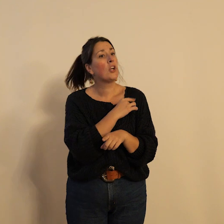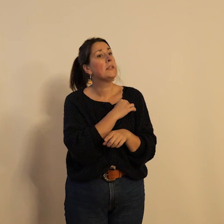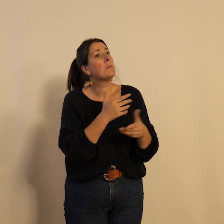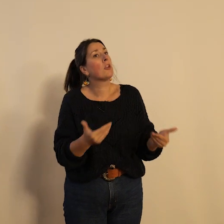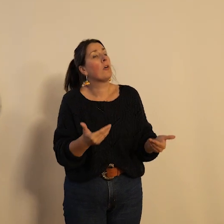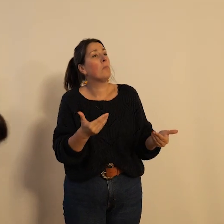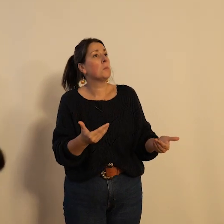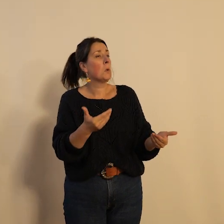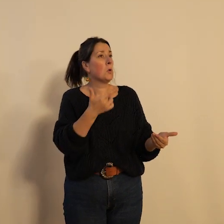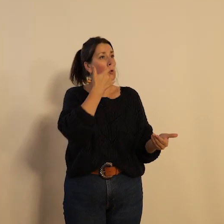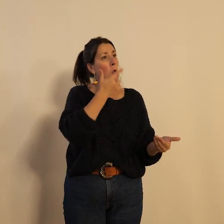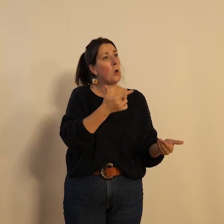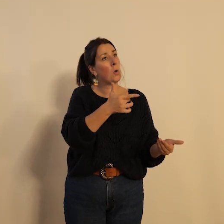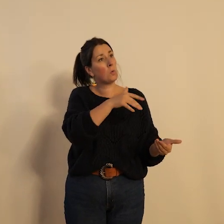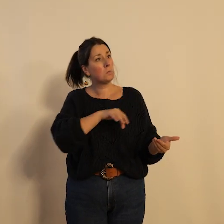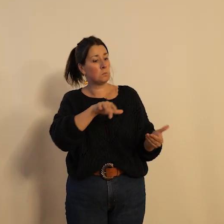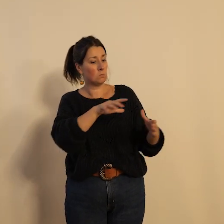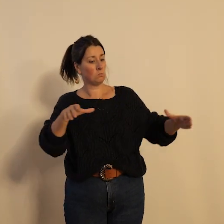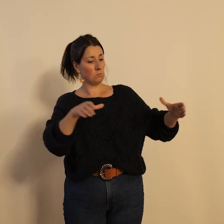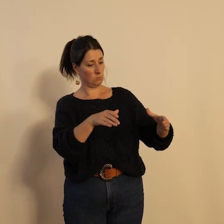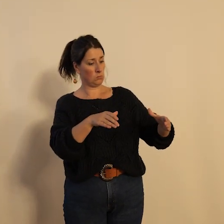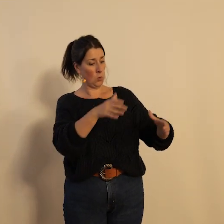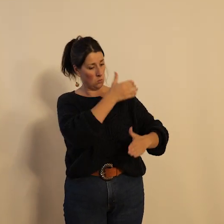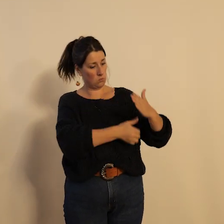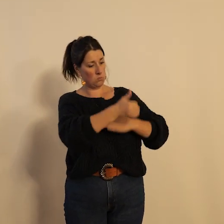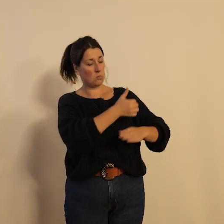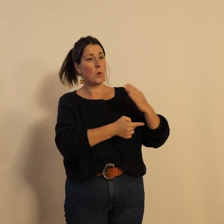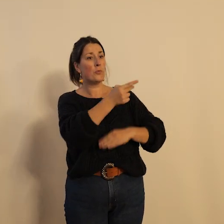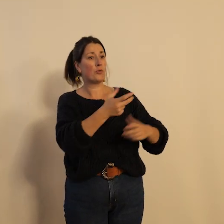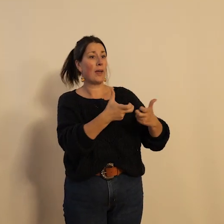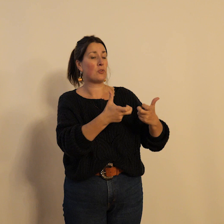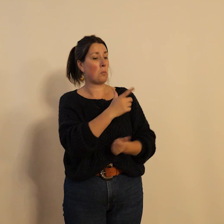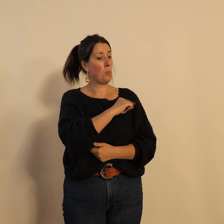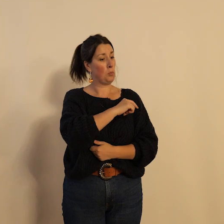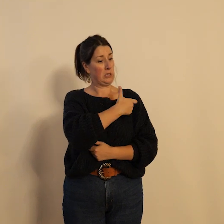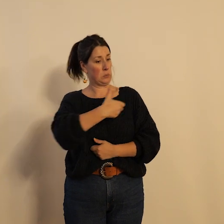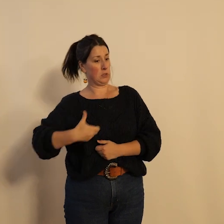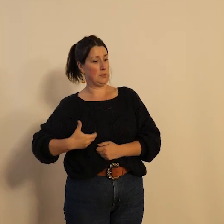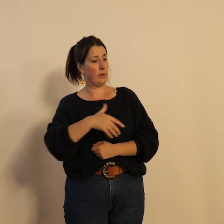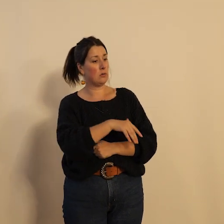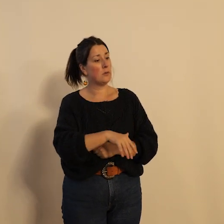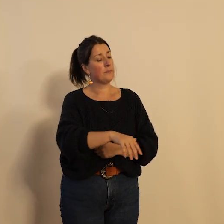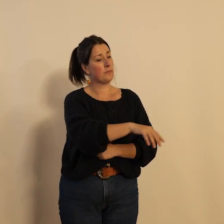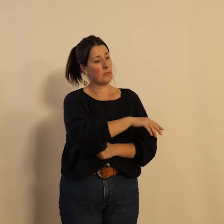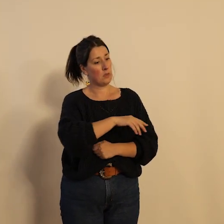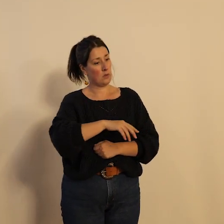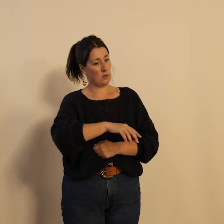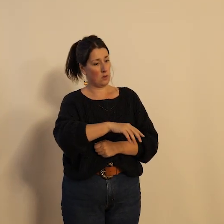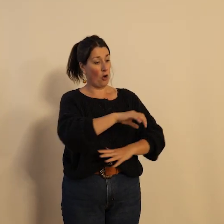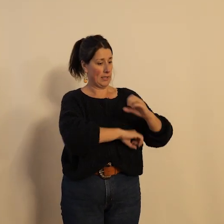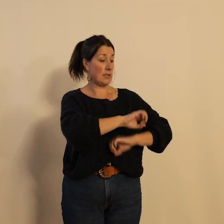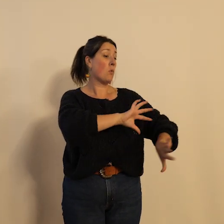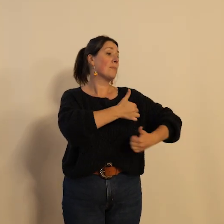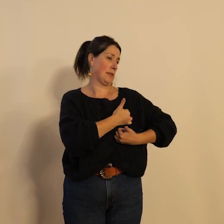étendues et notamment une police municipale sous le notion d'une organisation